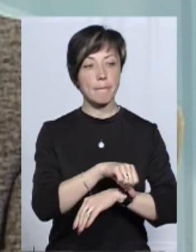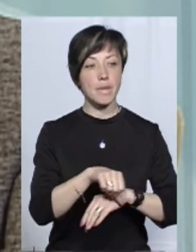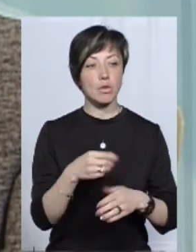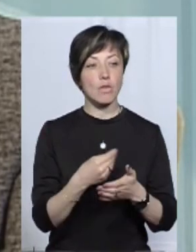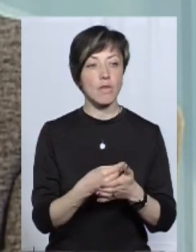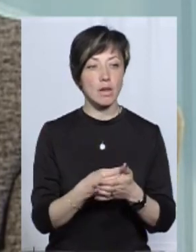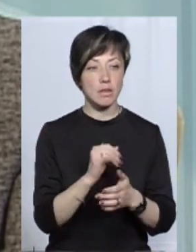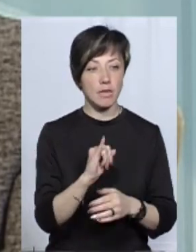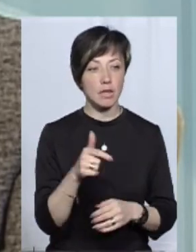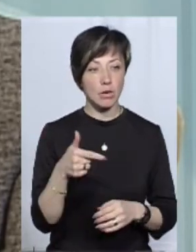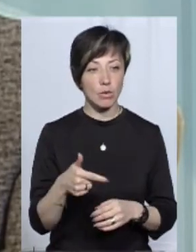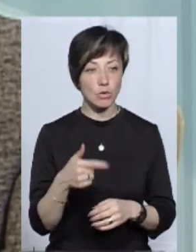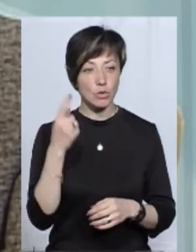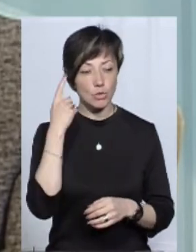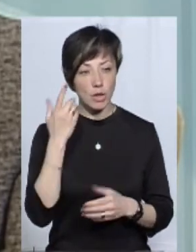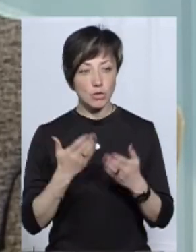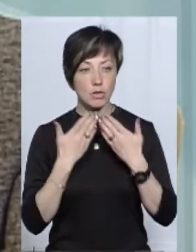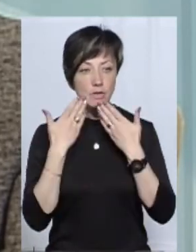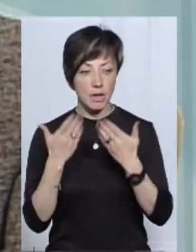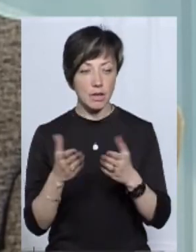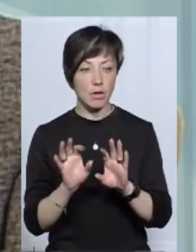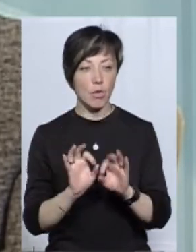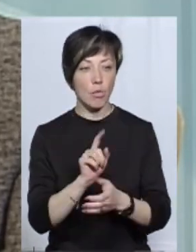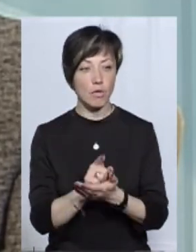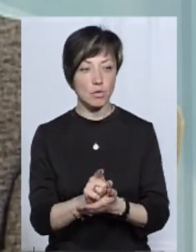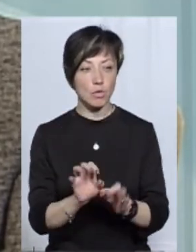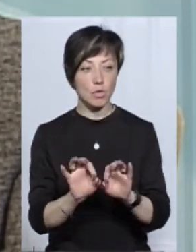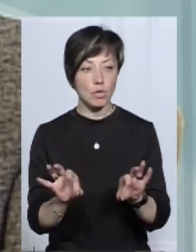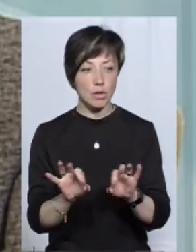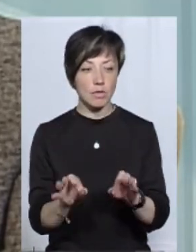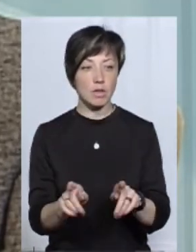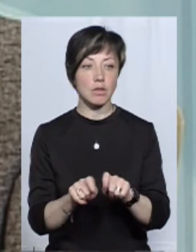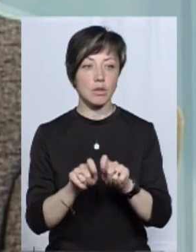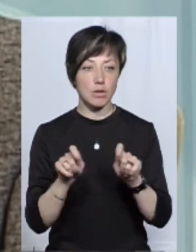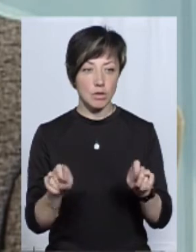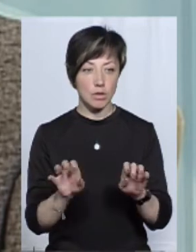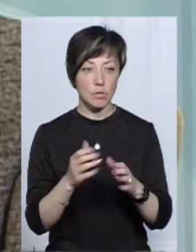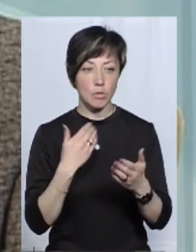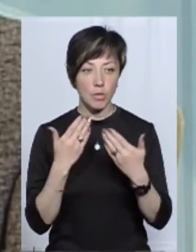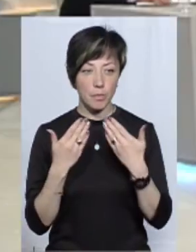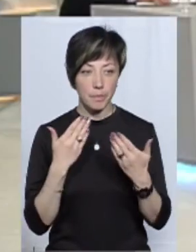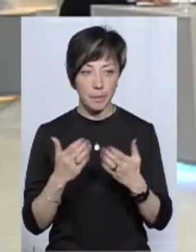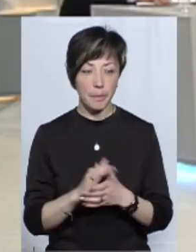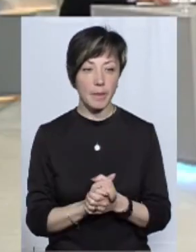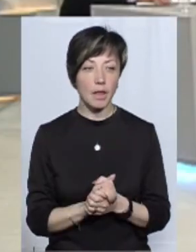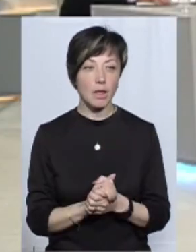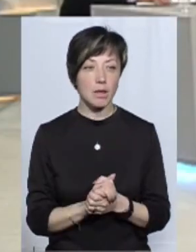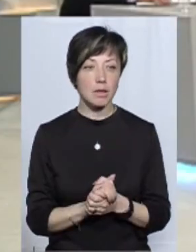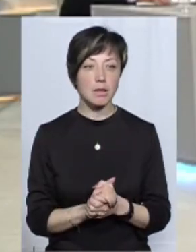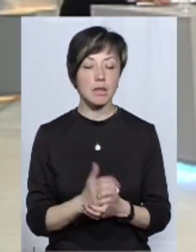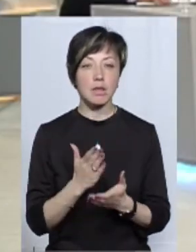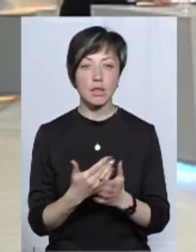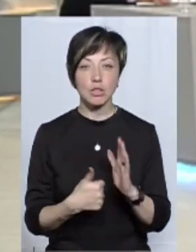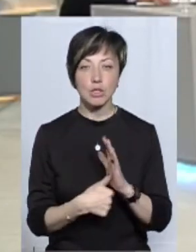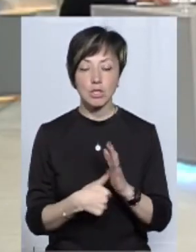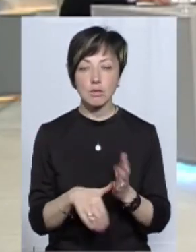Григорович, я думаю, якщо ви звернетеся, він обов'язково, людина відкрита, він обов'язково з вами поговорить на цю тему. Значить, є